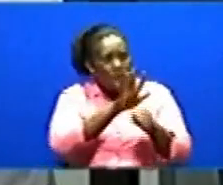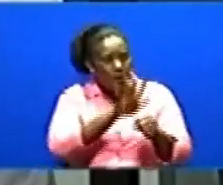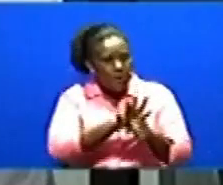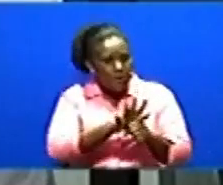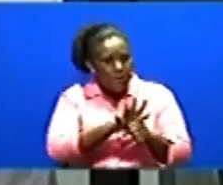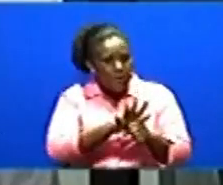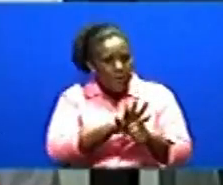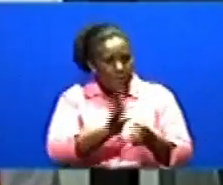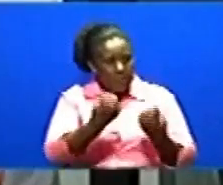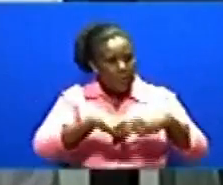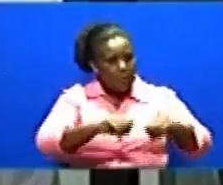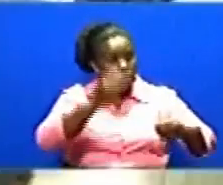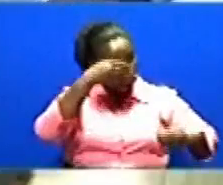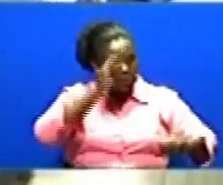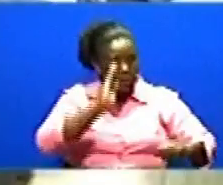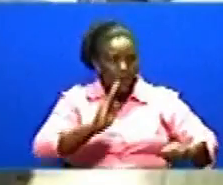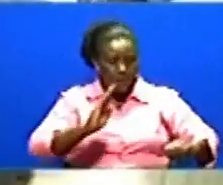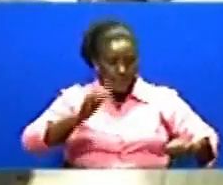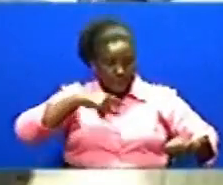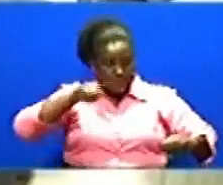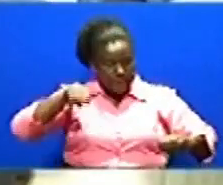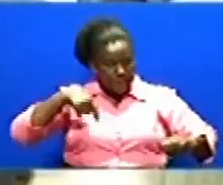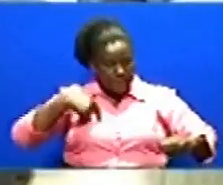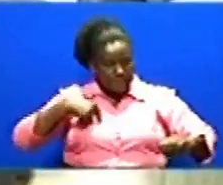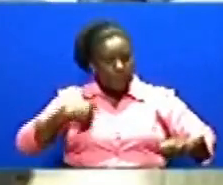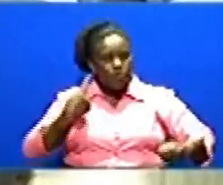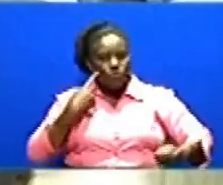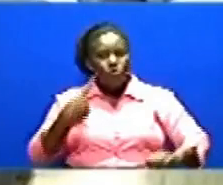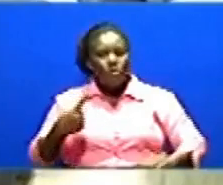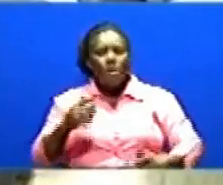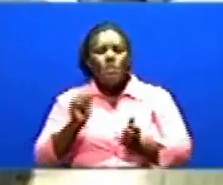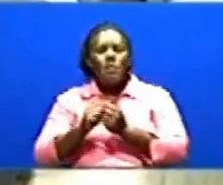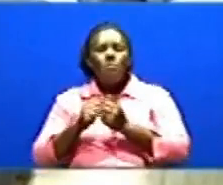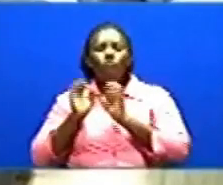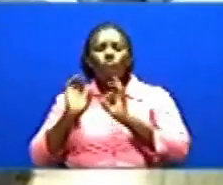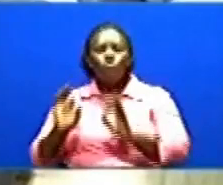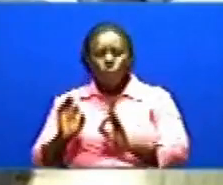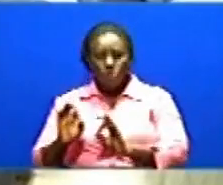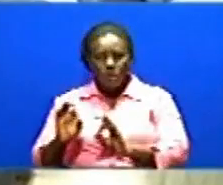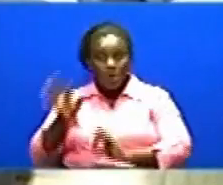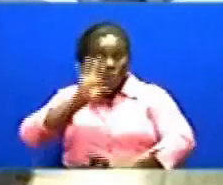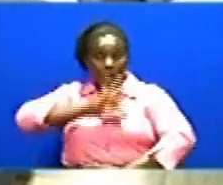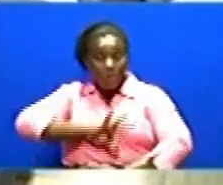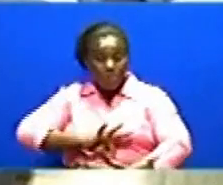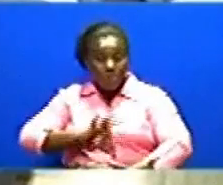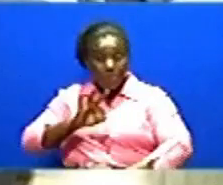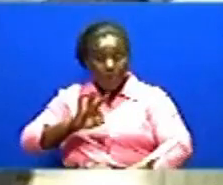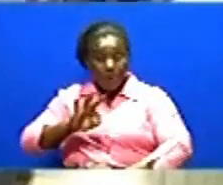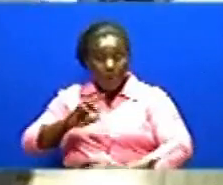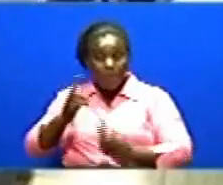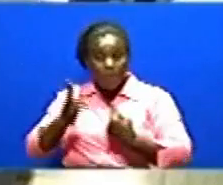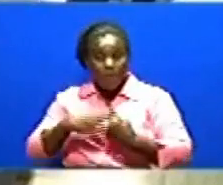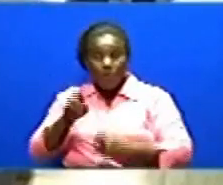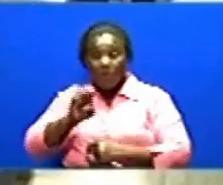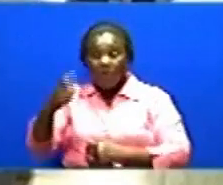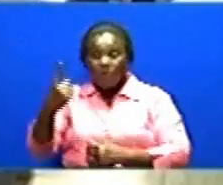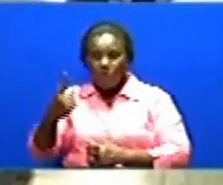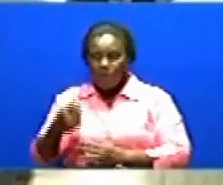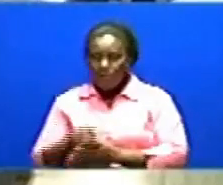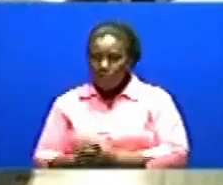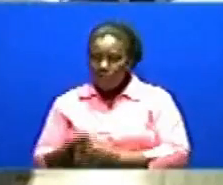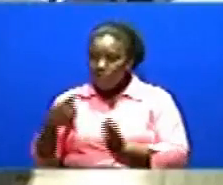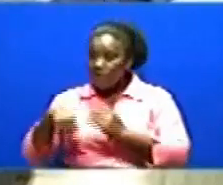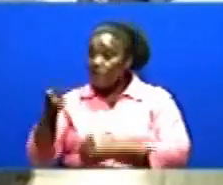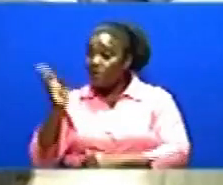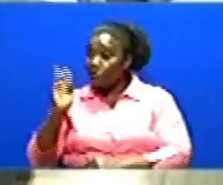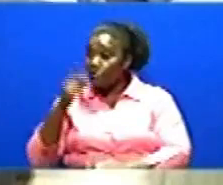mefunye katika sekta yetu ya afya Na hili ni kubwa sana Kweza kutuwa ajira F1 kwa madaktari Ejempa mbali jatokea katika